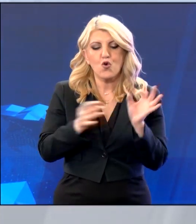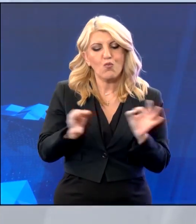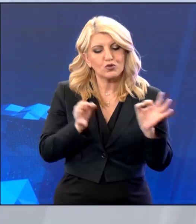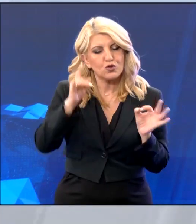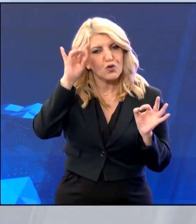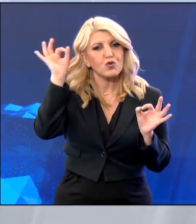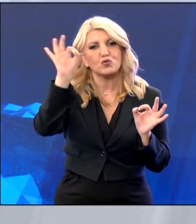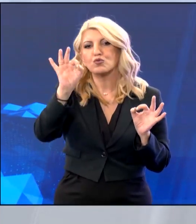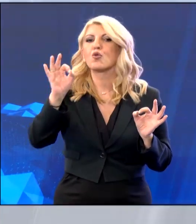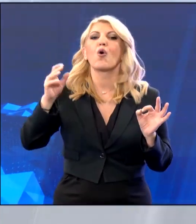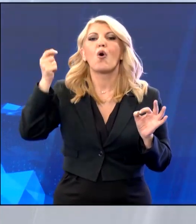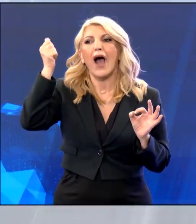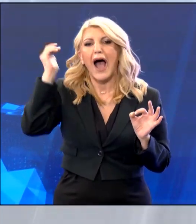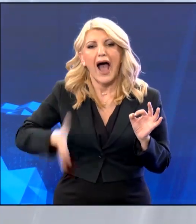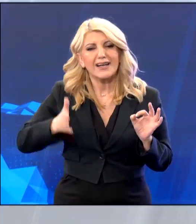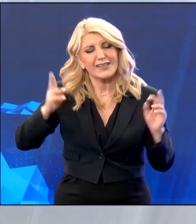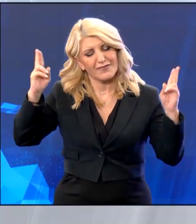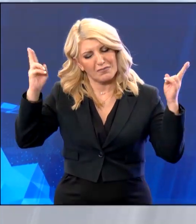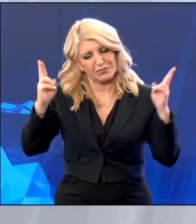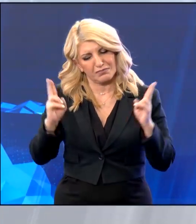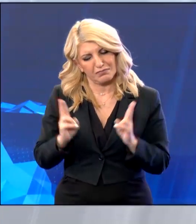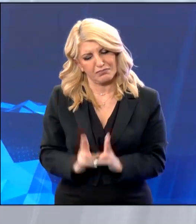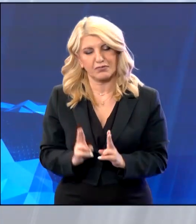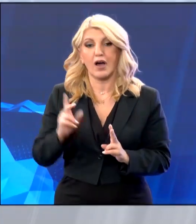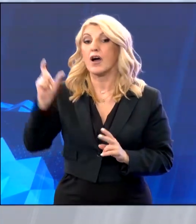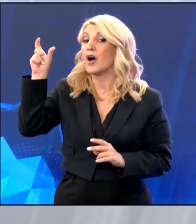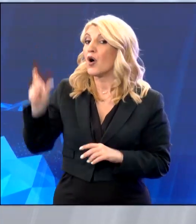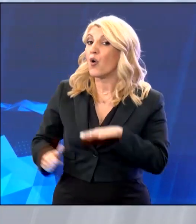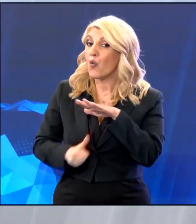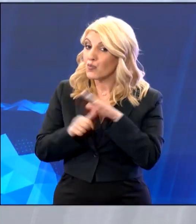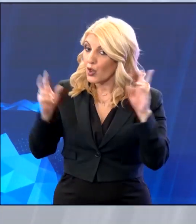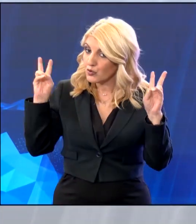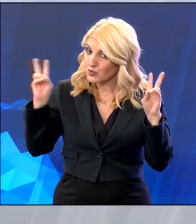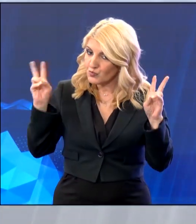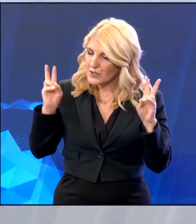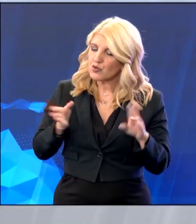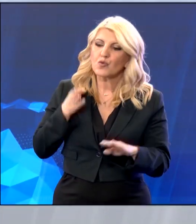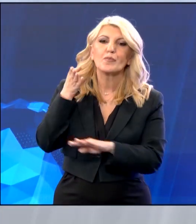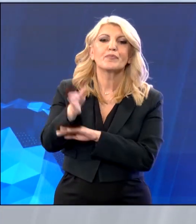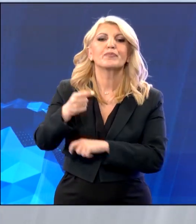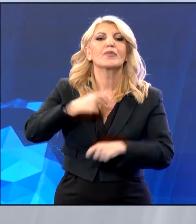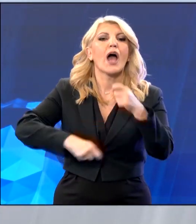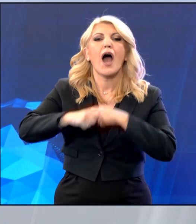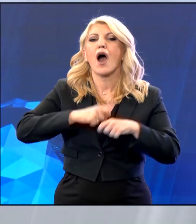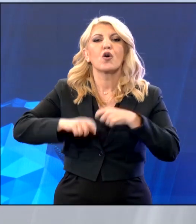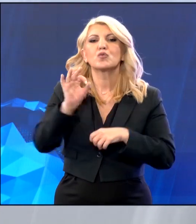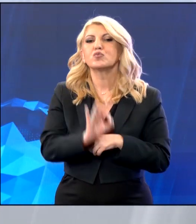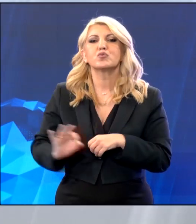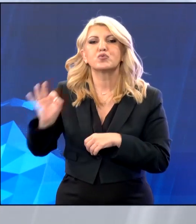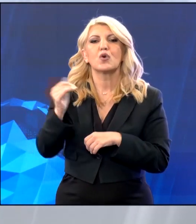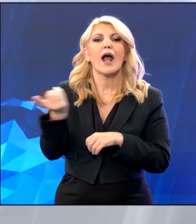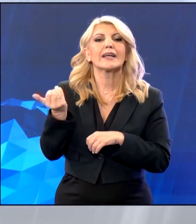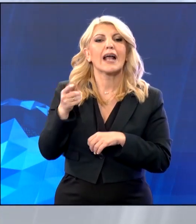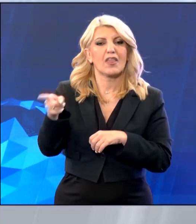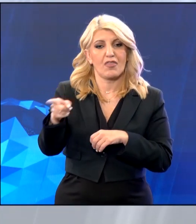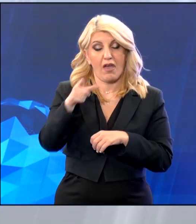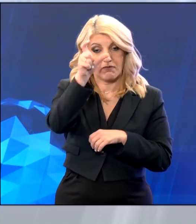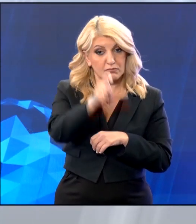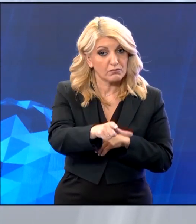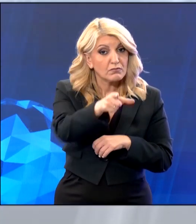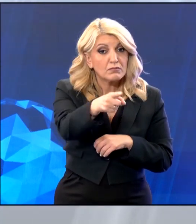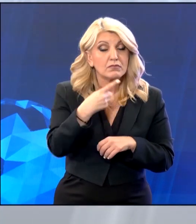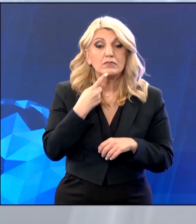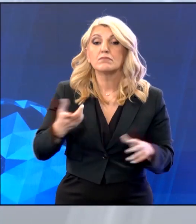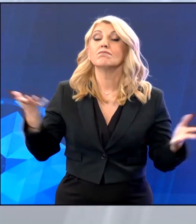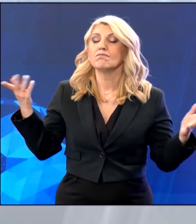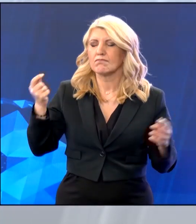Στην αγορά της Καλυθέας βρέθηκε ο Νίκος Ανδρουλάκης. Οι πολίτες παίρνουν δύσκολα. Η ακρίβεια είναι η μεγαλύτερη σε όλη